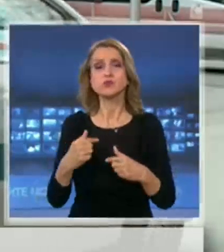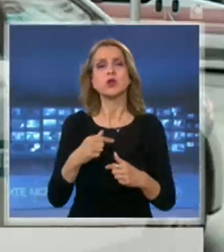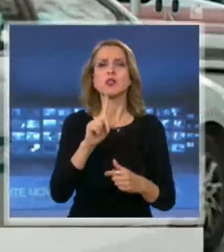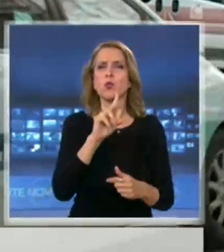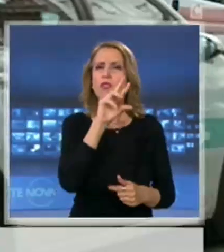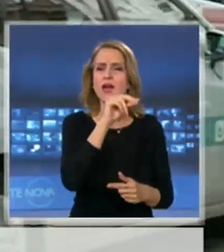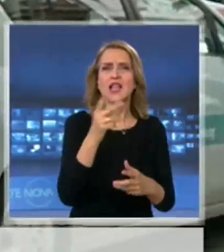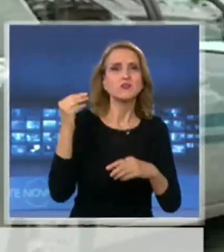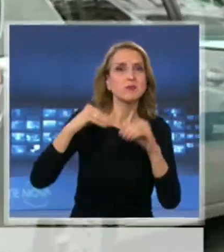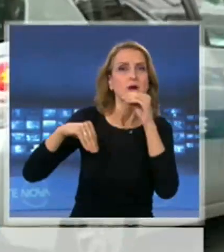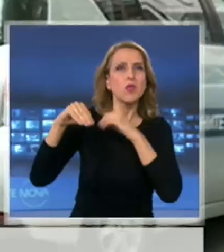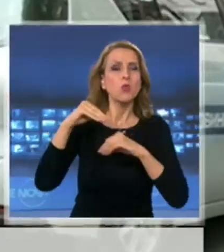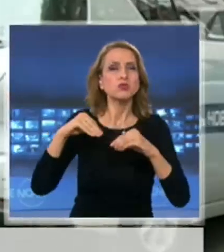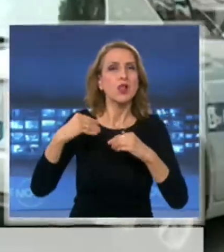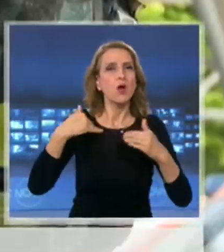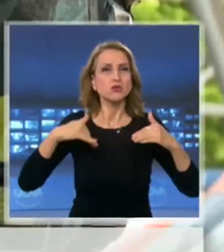живота на медиците.